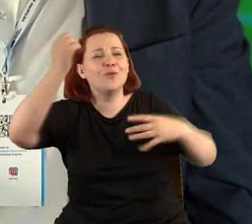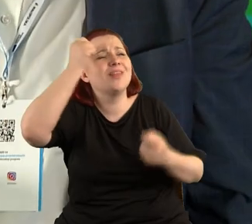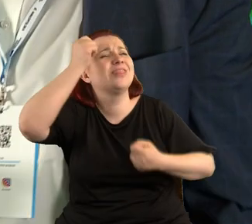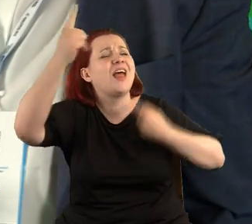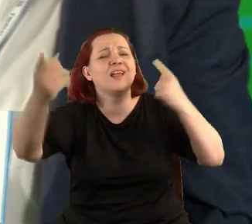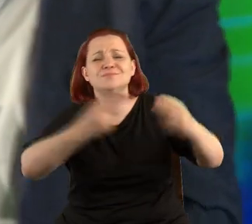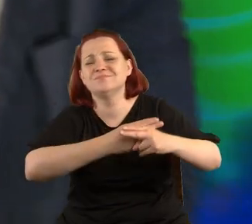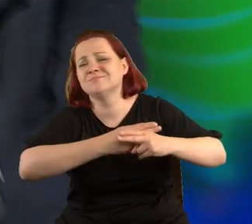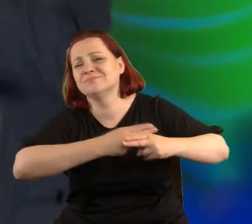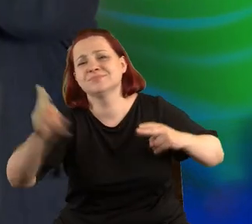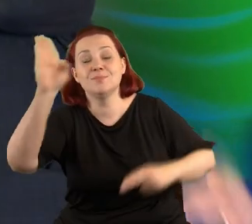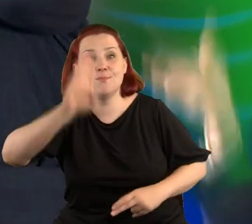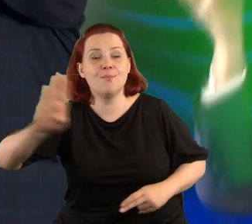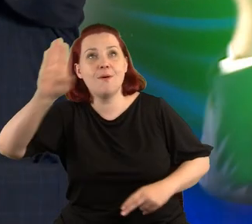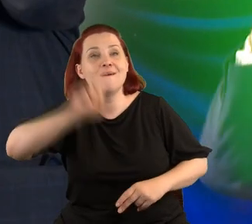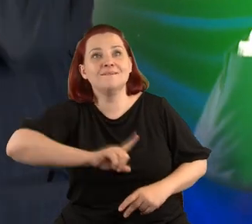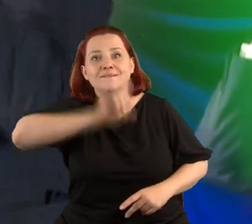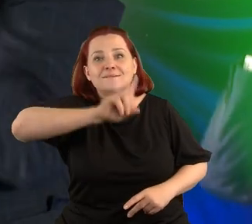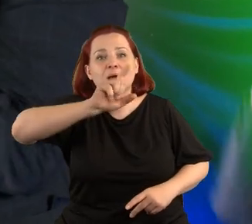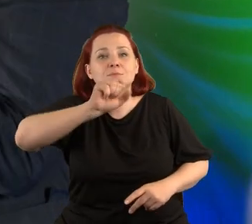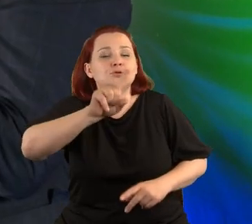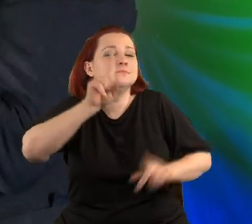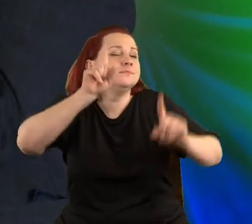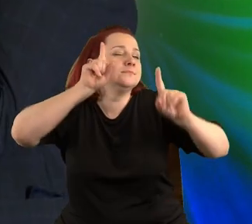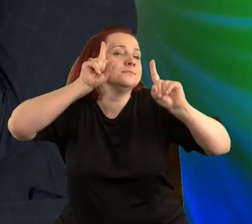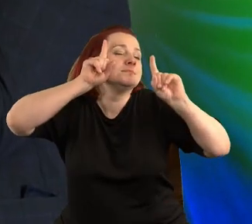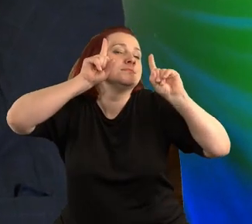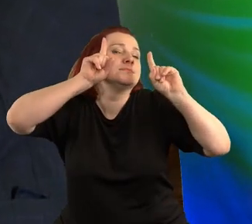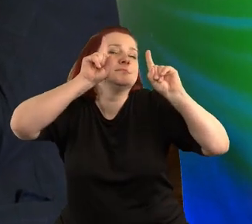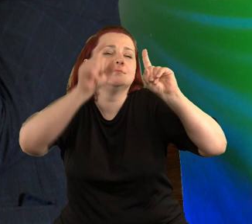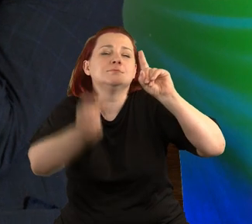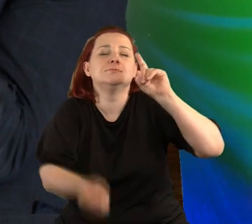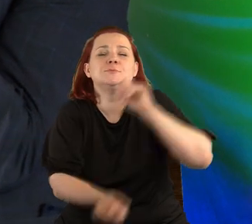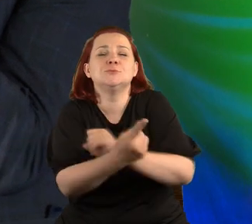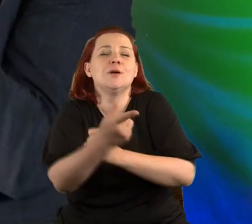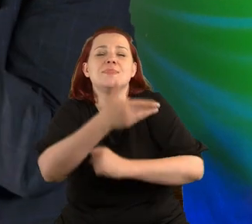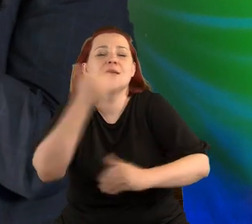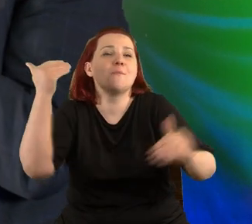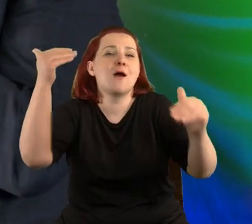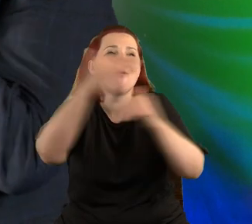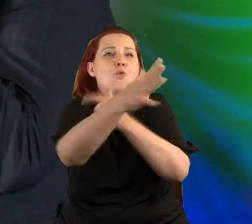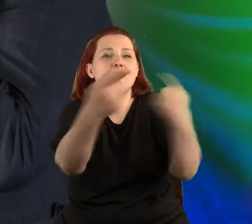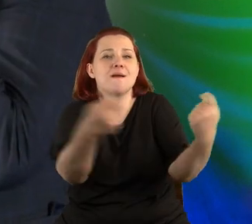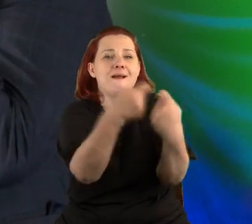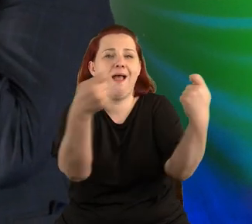Jest rzeczywistość, która jest nieskończenie gęsta, synku.